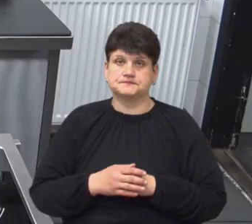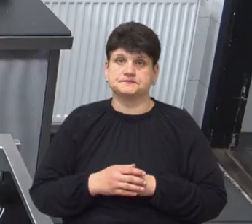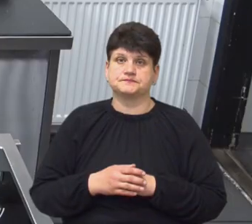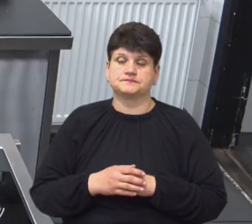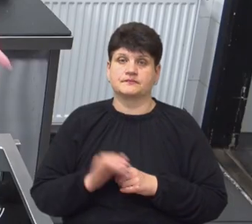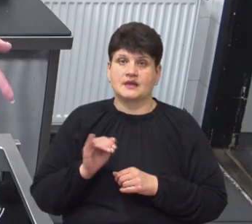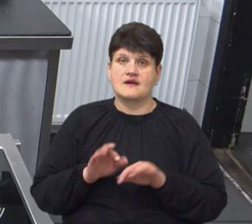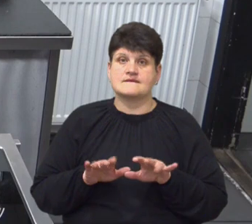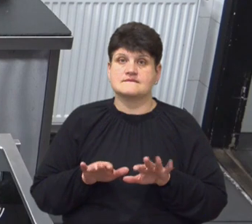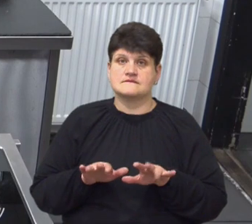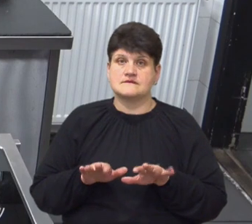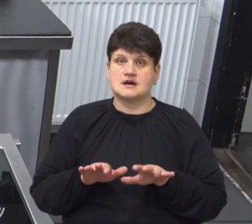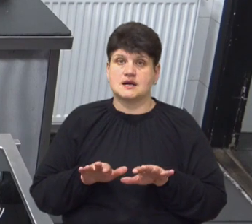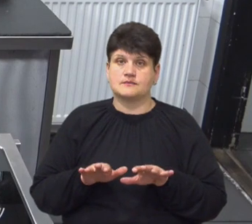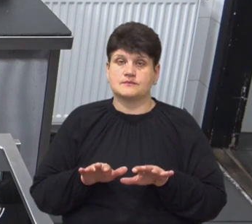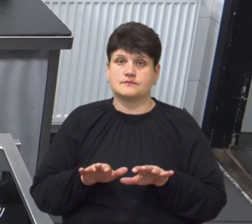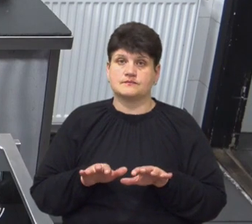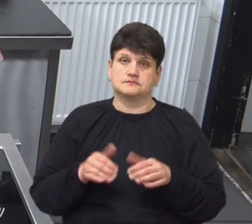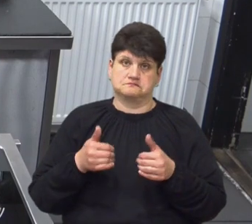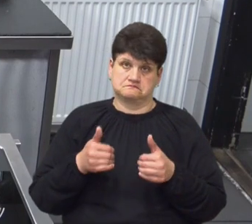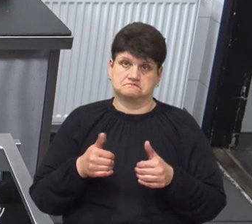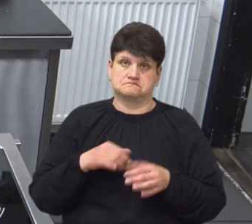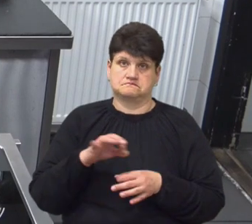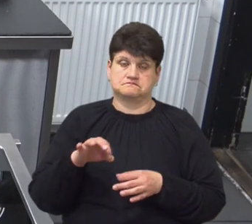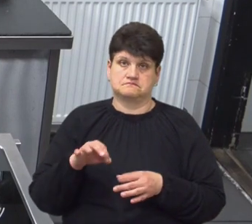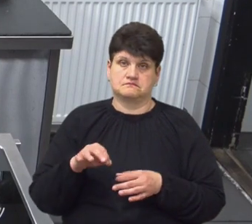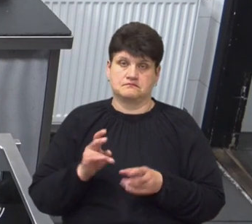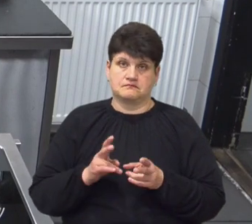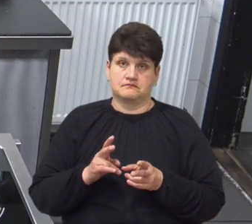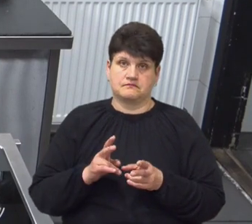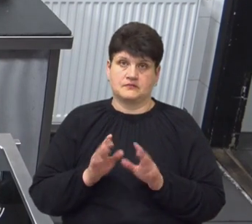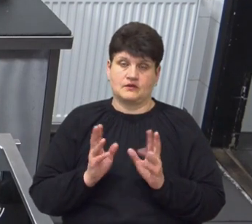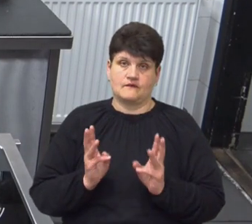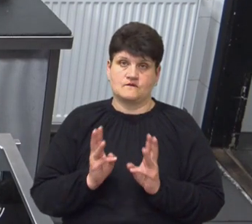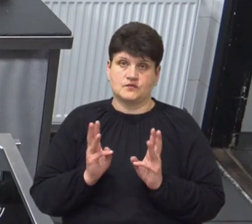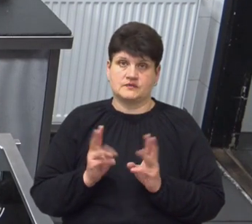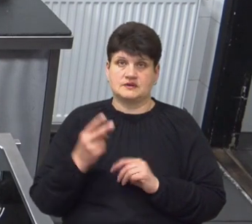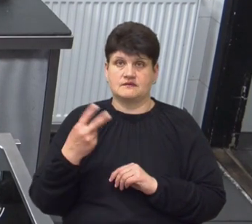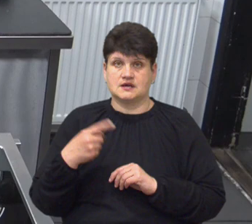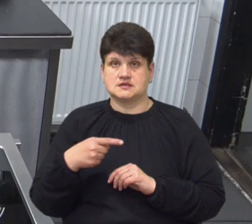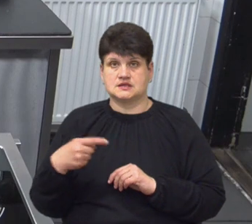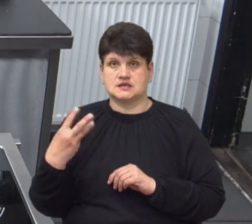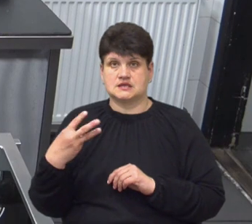варимо на хорошому вогні 20-30 хвилин.